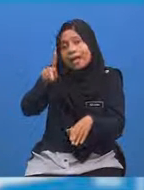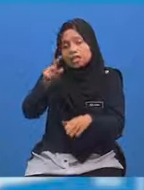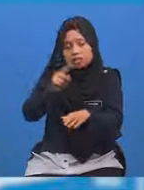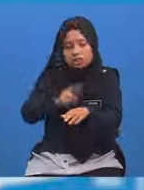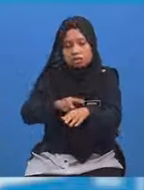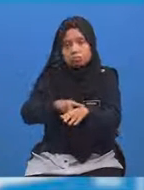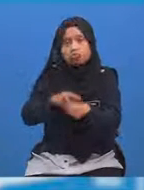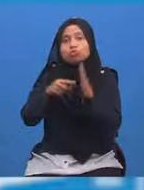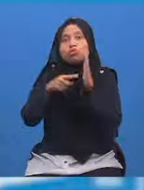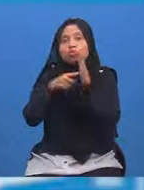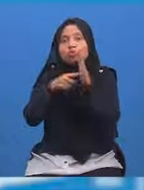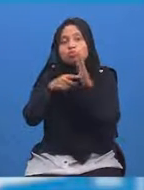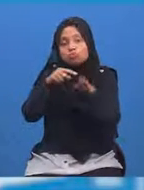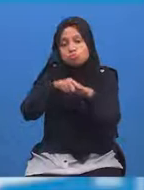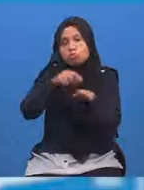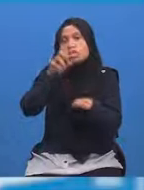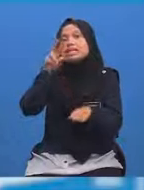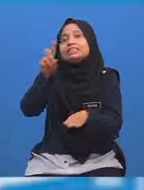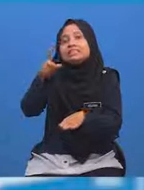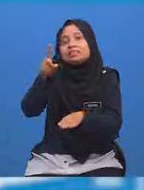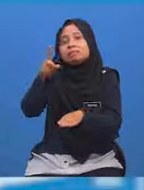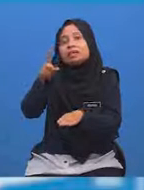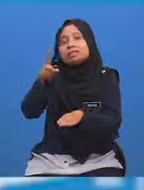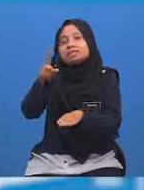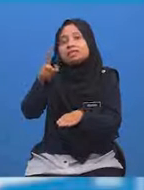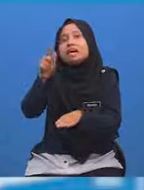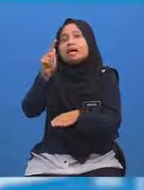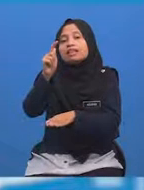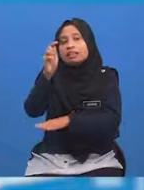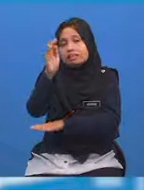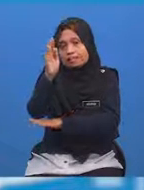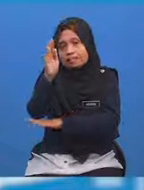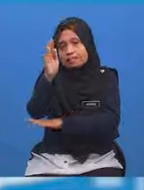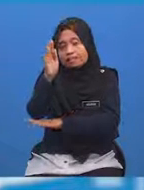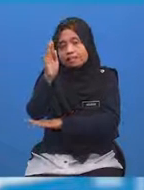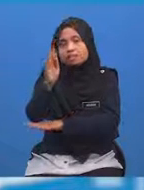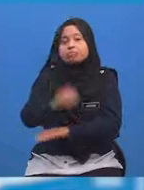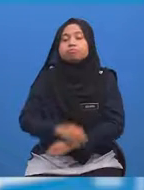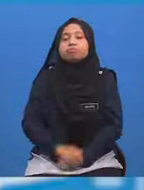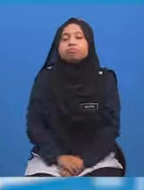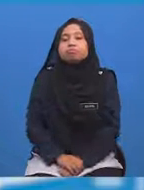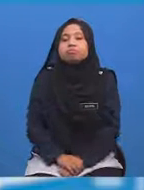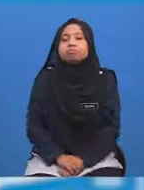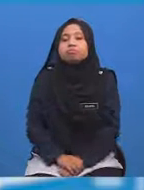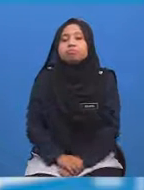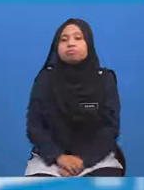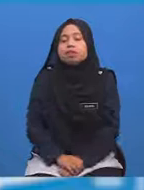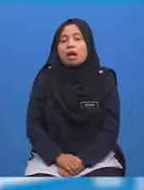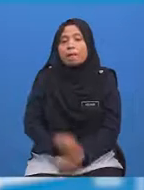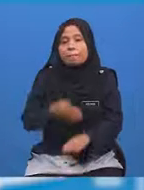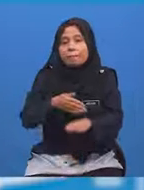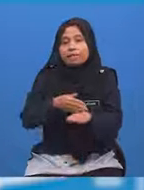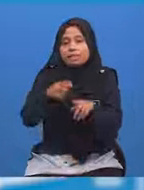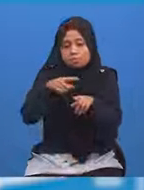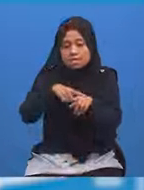menunjukkan pukul 12.30 Pada tarikh 8 Ogos 2020 Pada